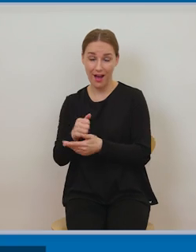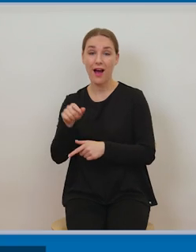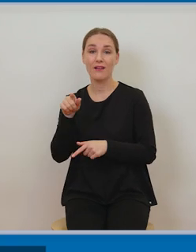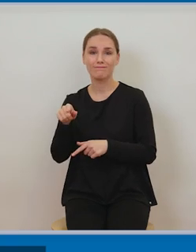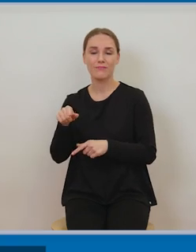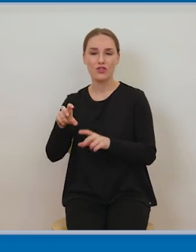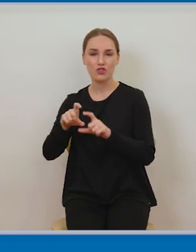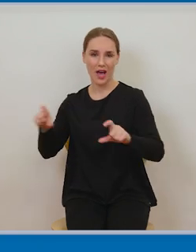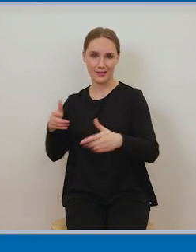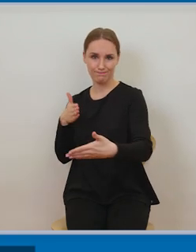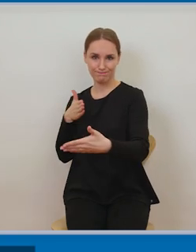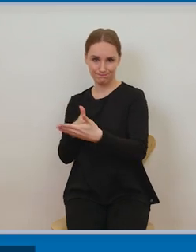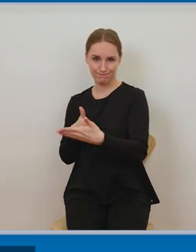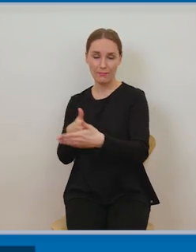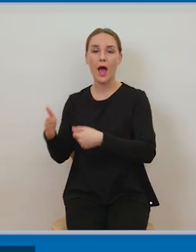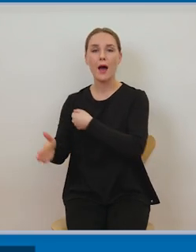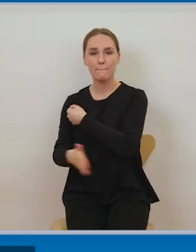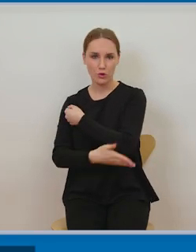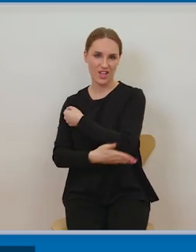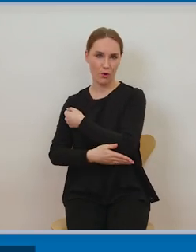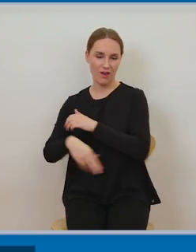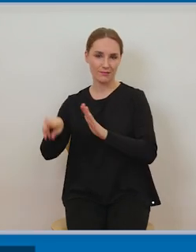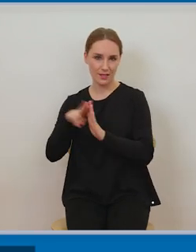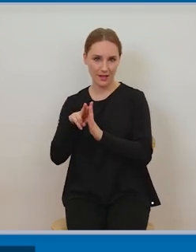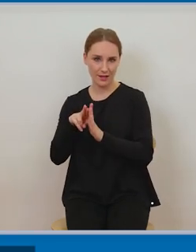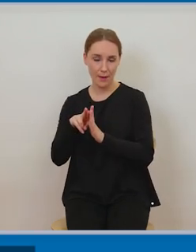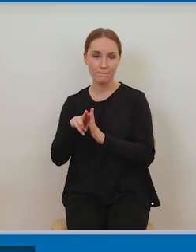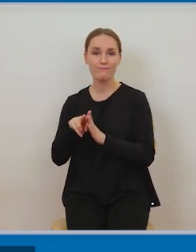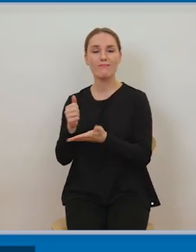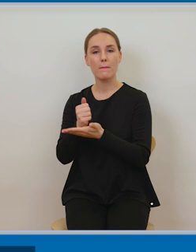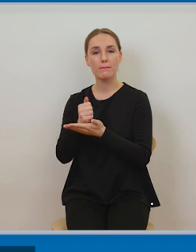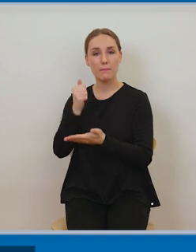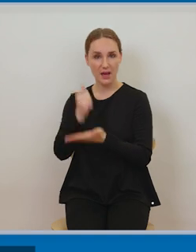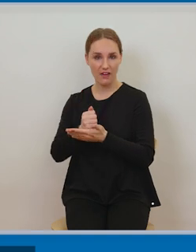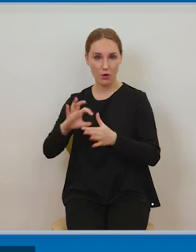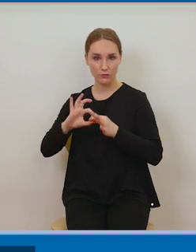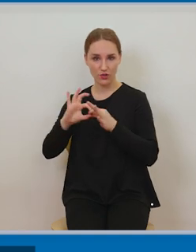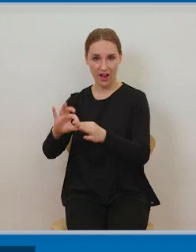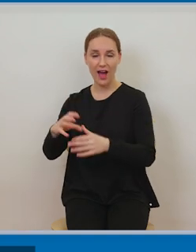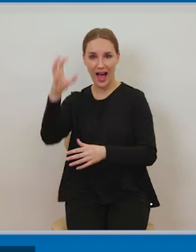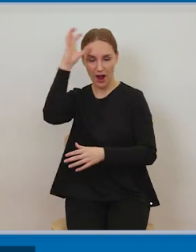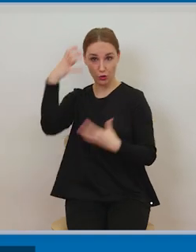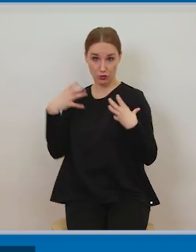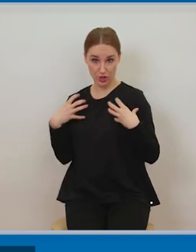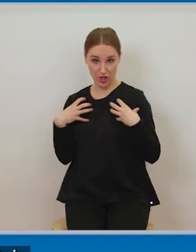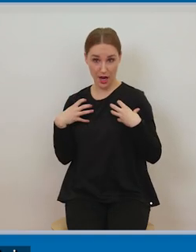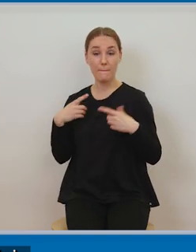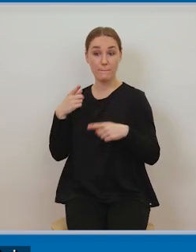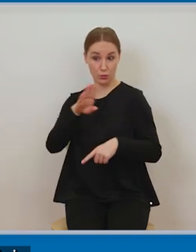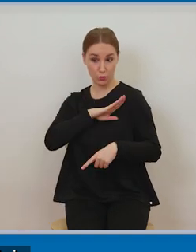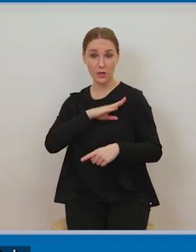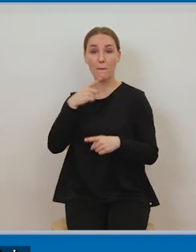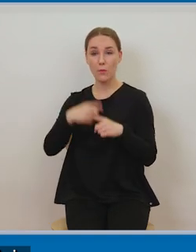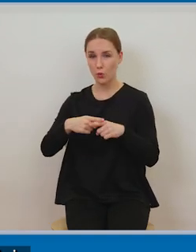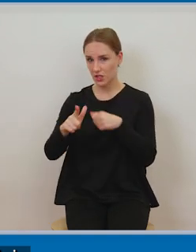podstawowa reguła jest taka, że te prawa trwają przez okres życia twórcy i 70 lat po jego śmierci, a